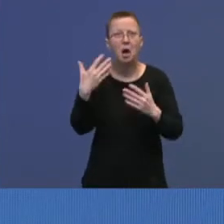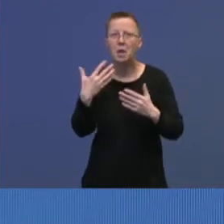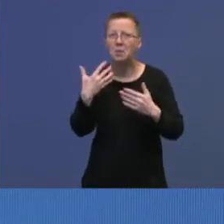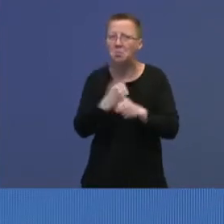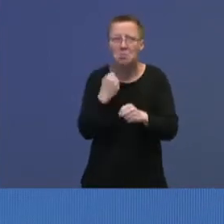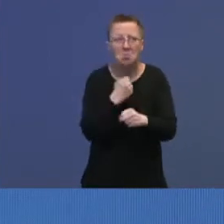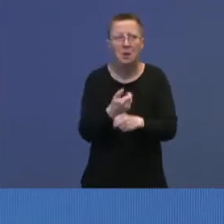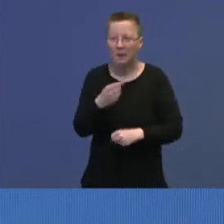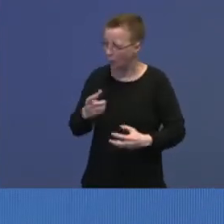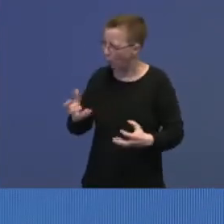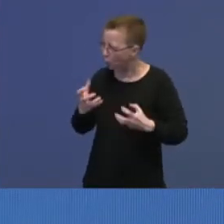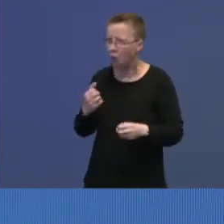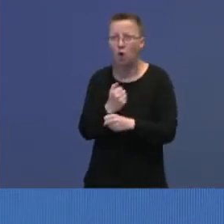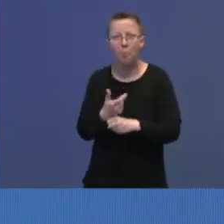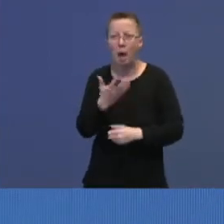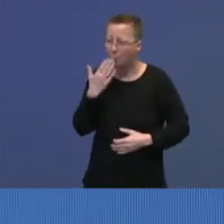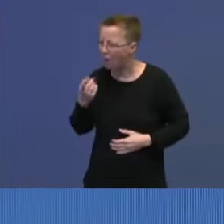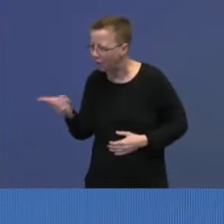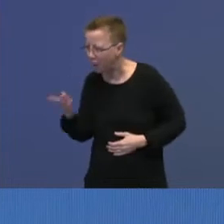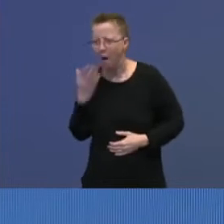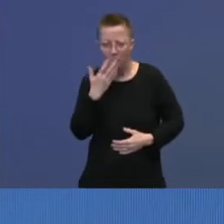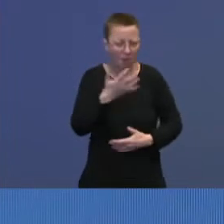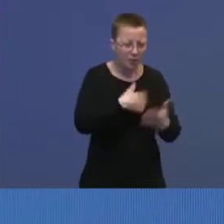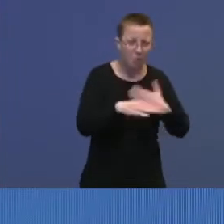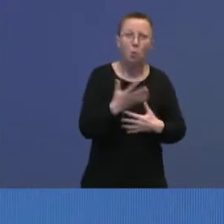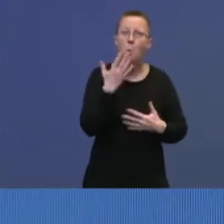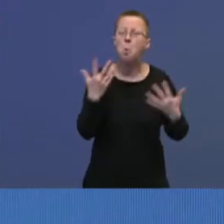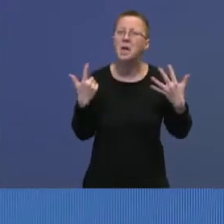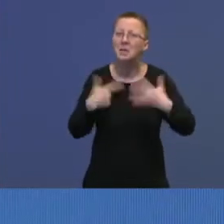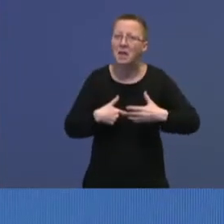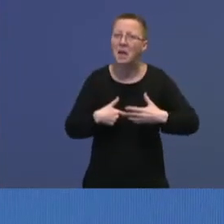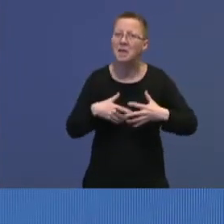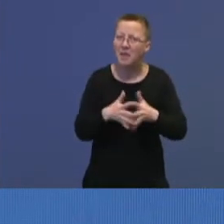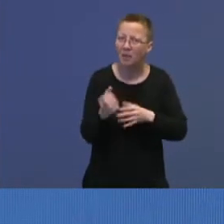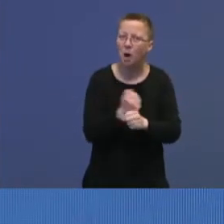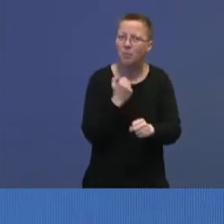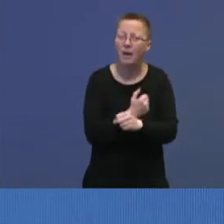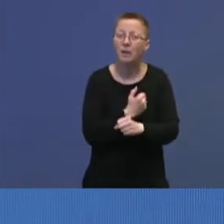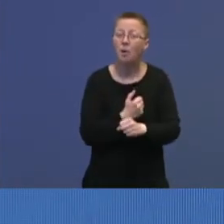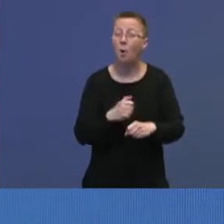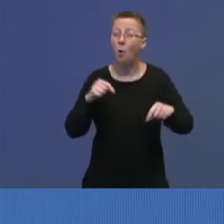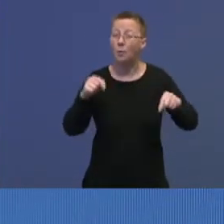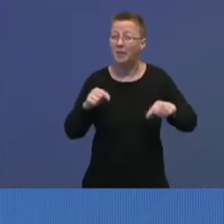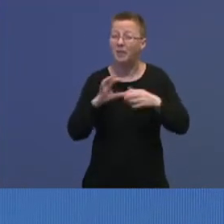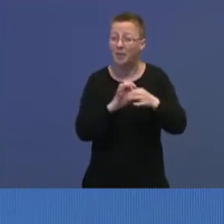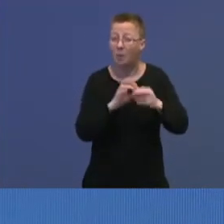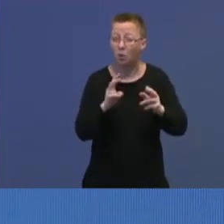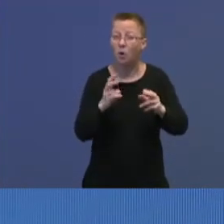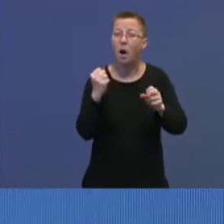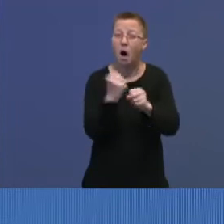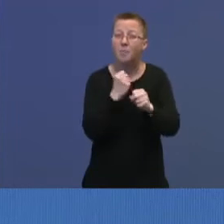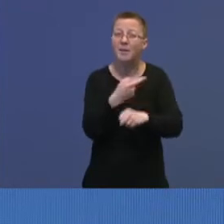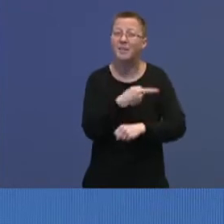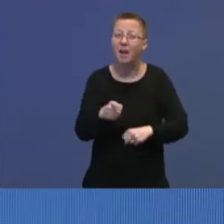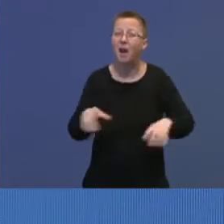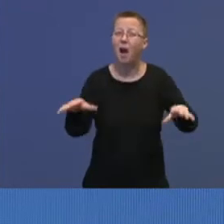De vil ønske det. Det er bra for dem, det er bra for samfunnet, og det er den beste integreringen. Også i denne sammenhengen er arbeid til alle